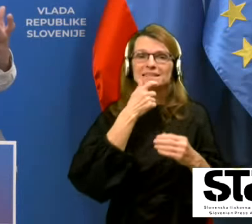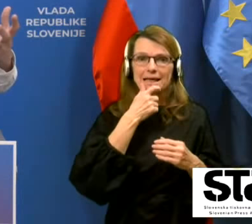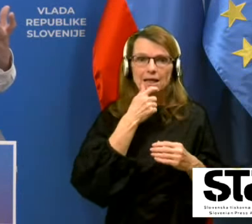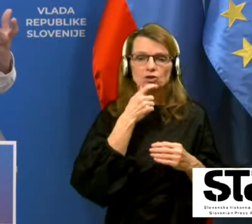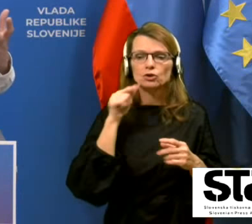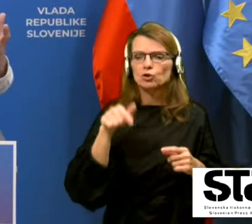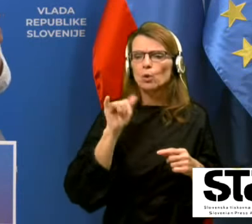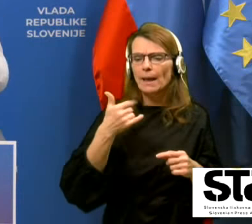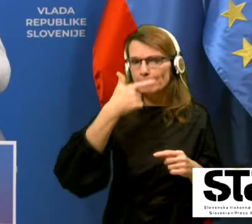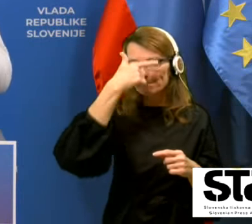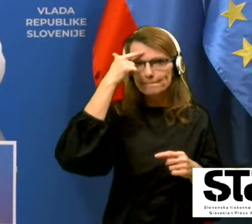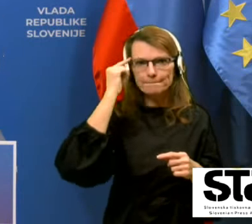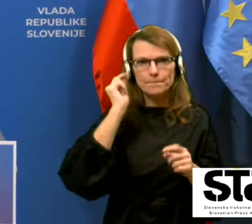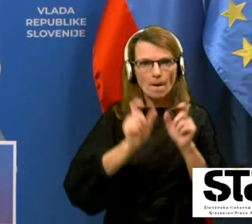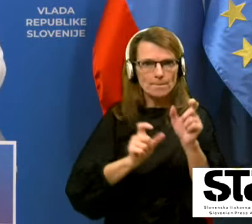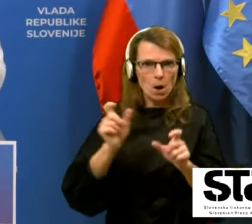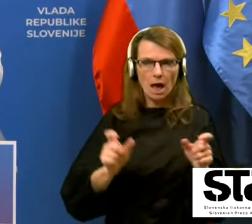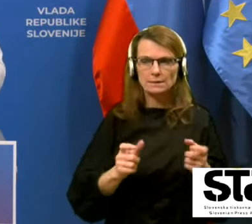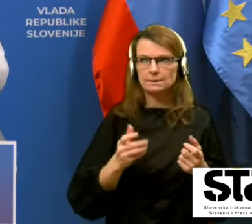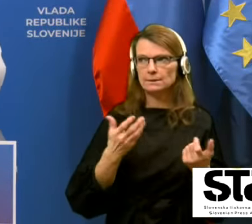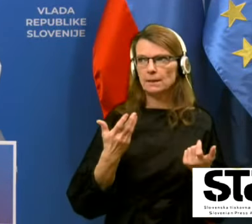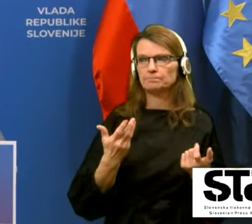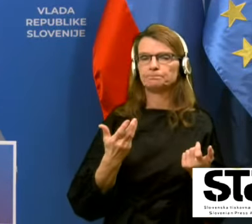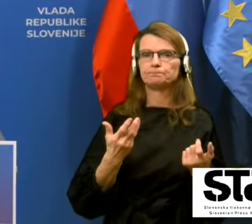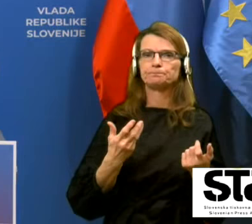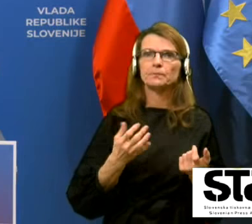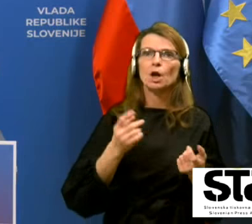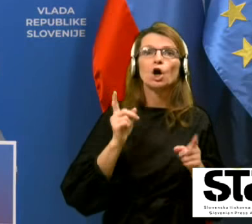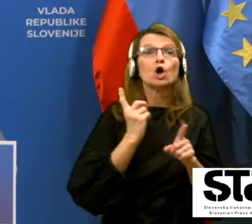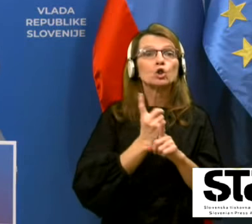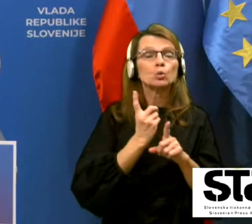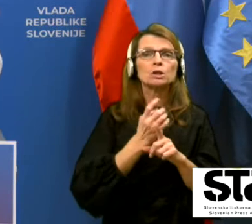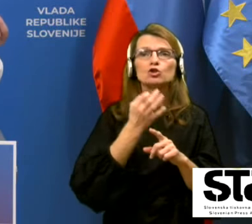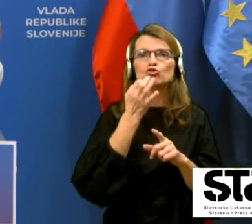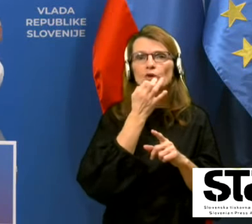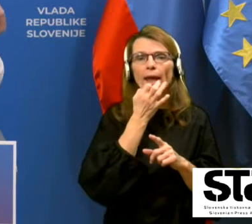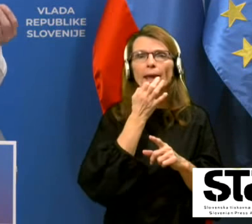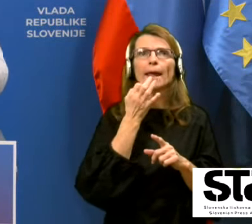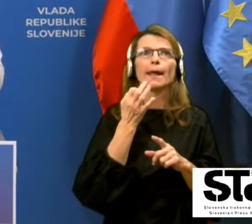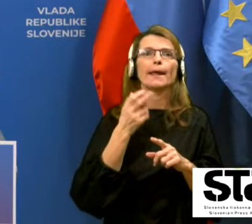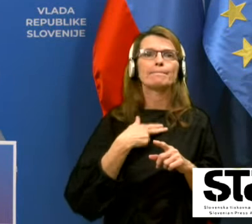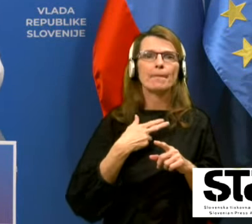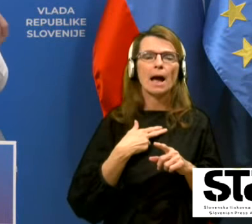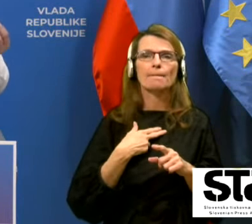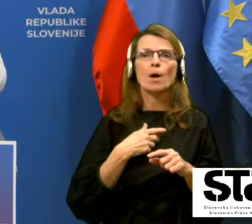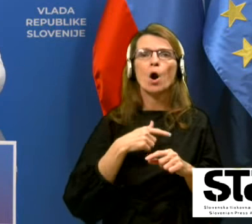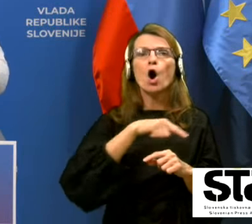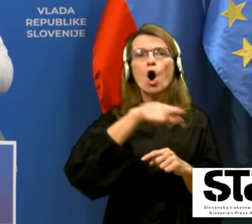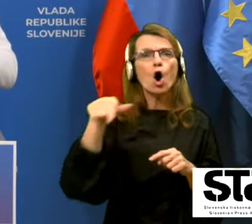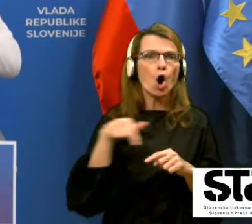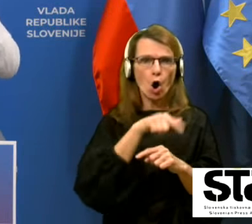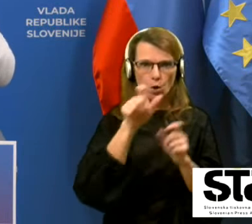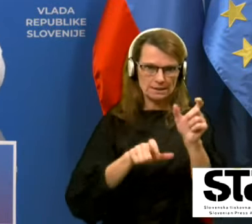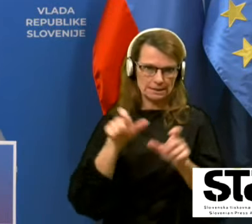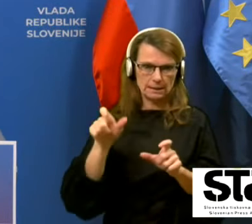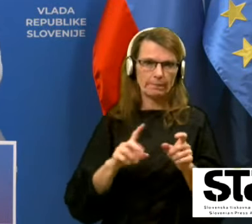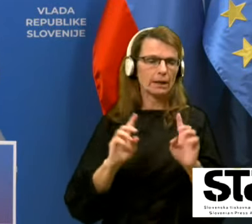pojem, ki pomeni, da če ima študijene neimune osebe v skupnosti,